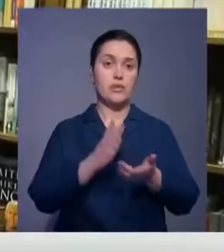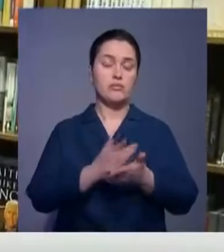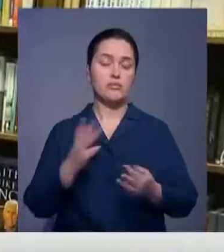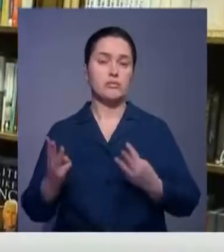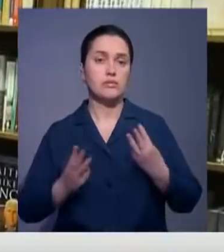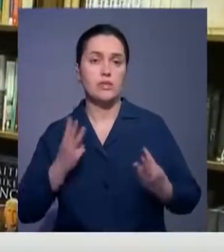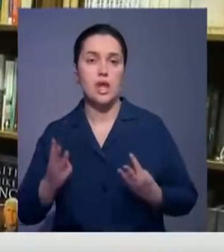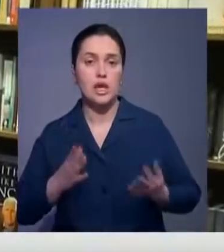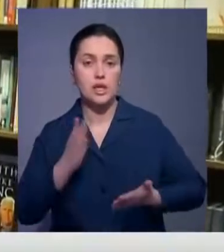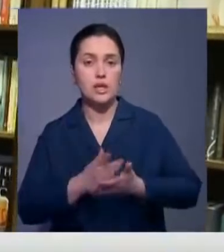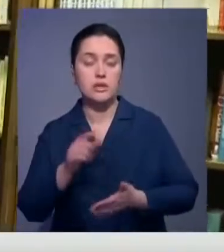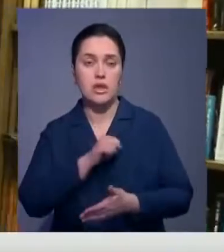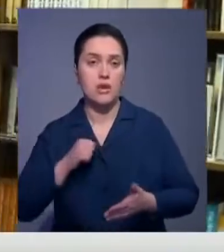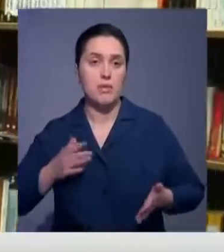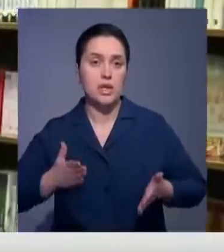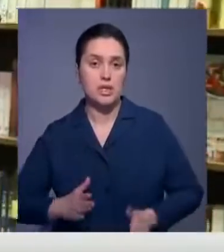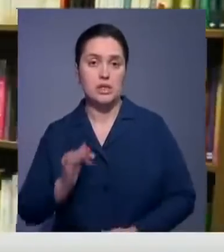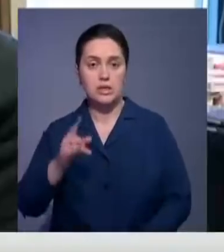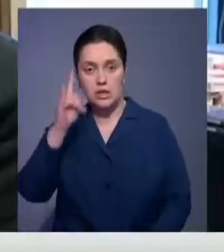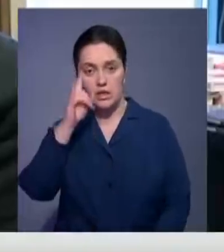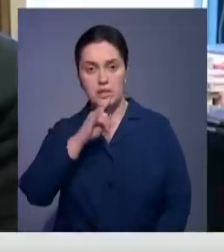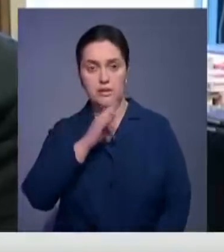энтузиазмом, ведь сам он родился в Казахстане.